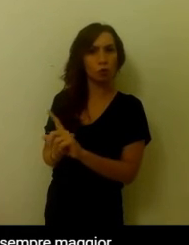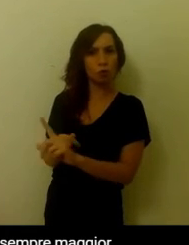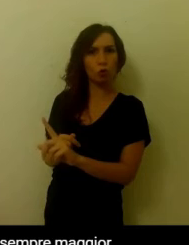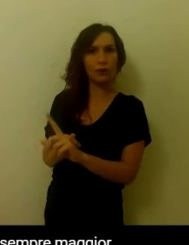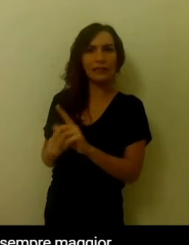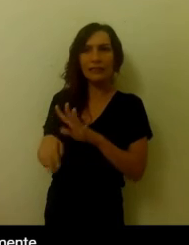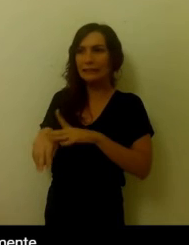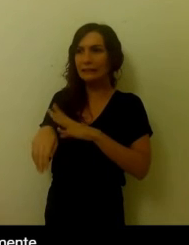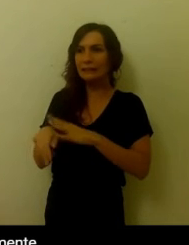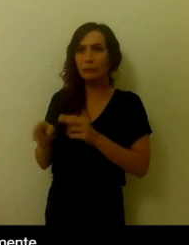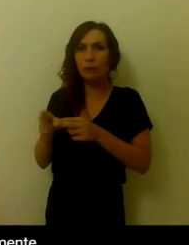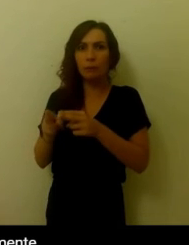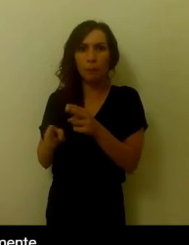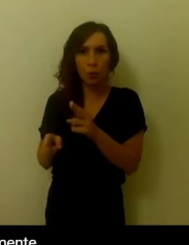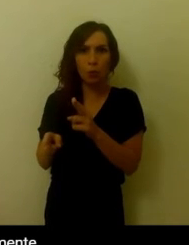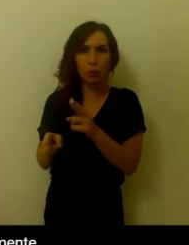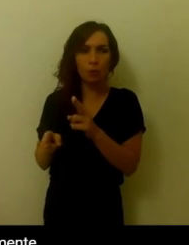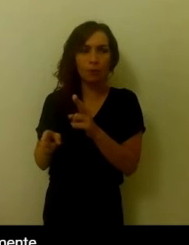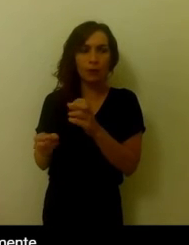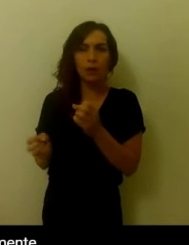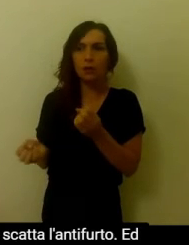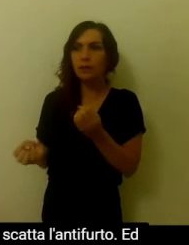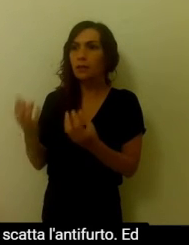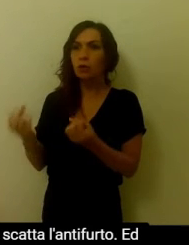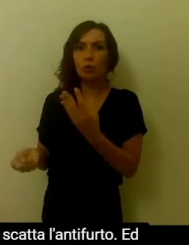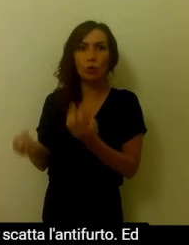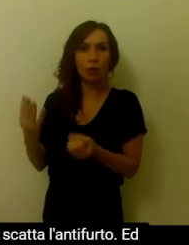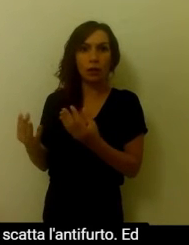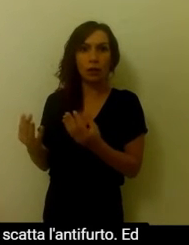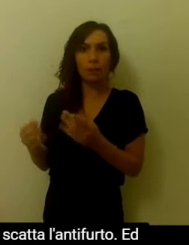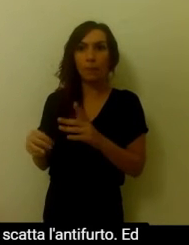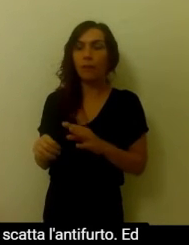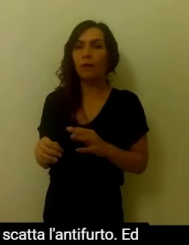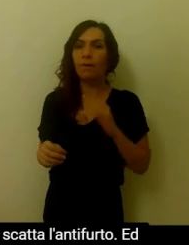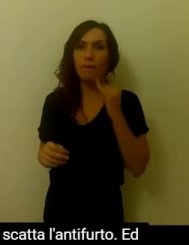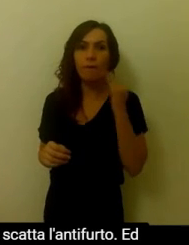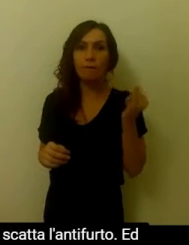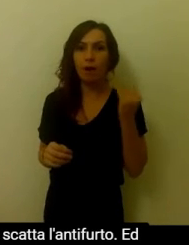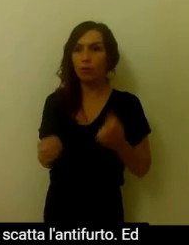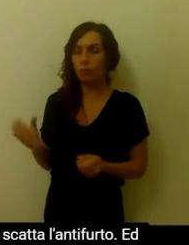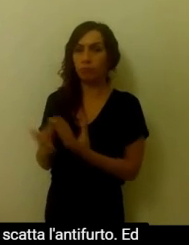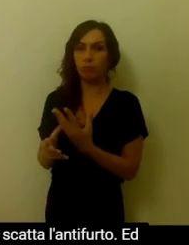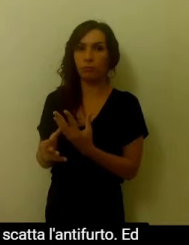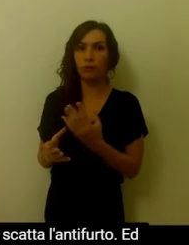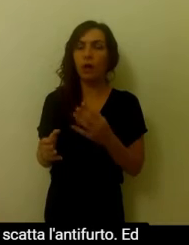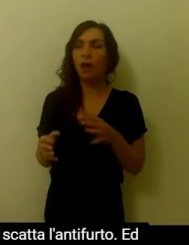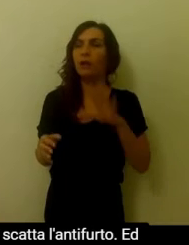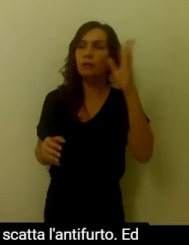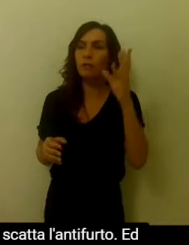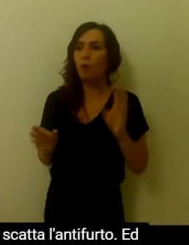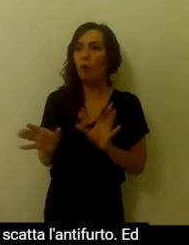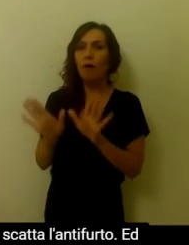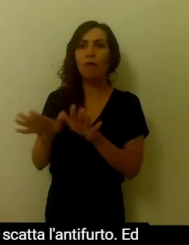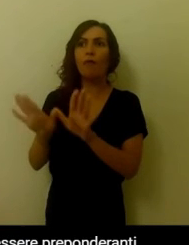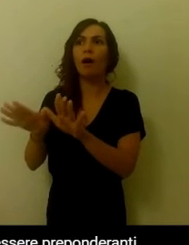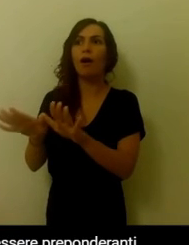con sempre maggior numero di sensori e sempre più facilmente attivabili. Arriva un punto in cui passa una farfalla e scatta l'antifurto.